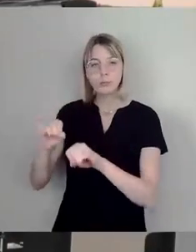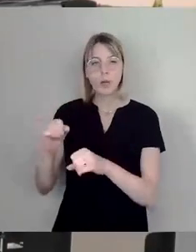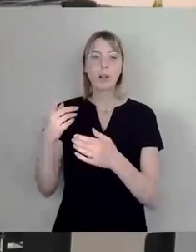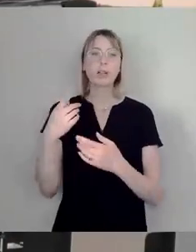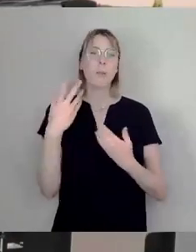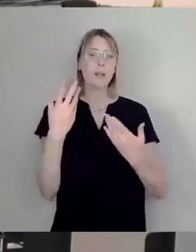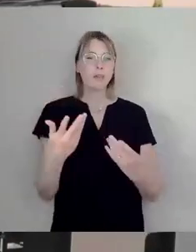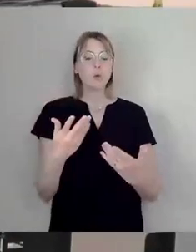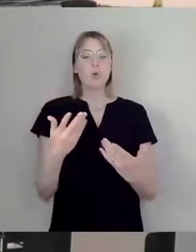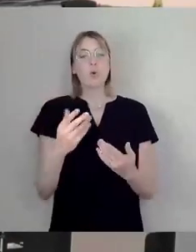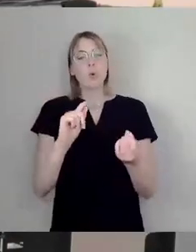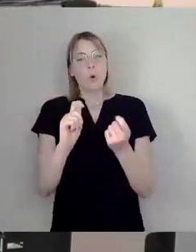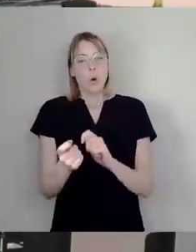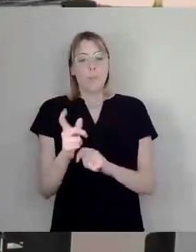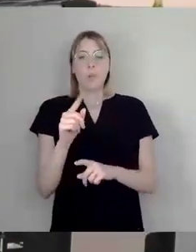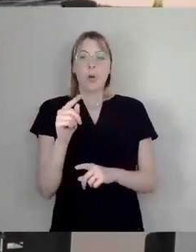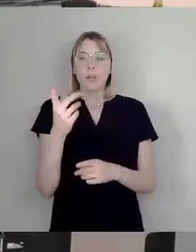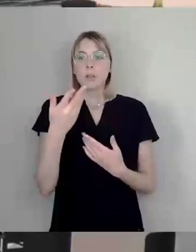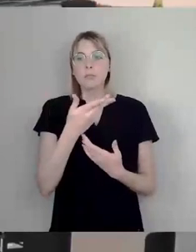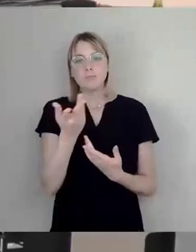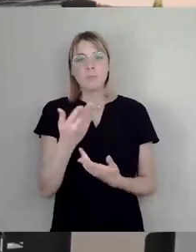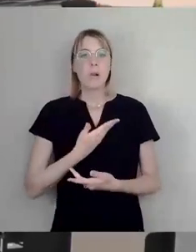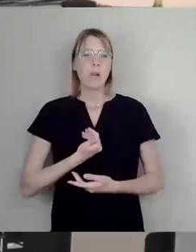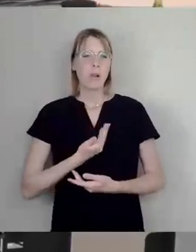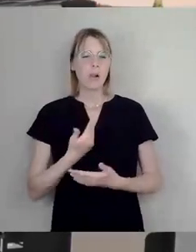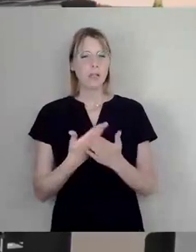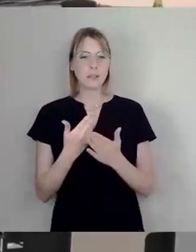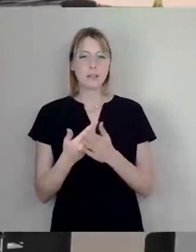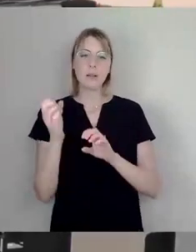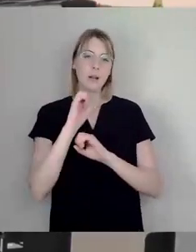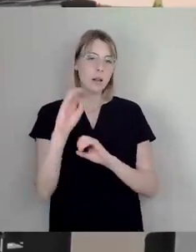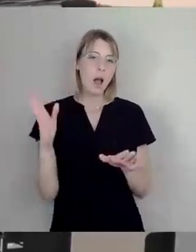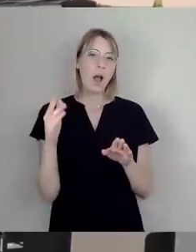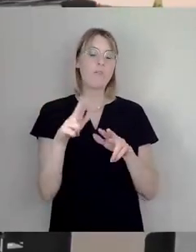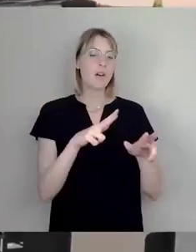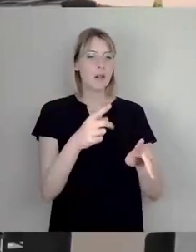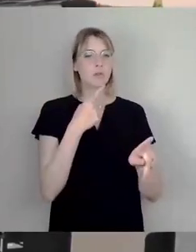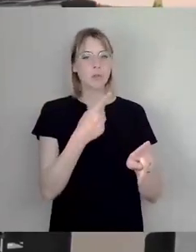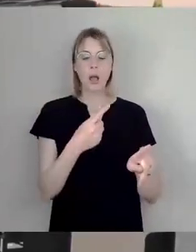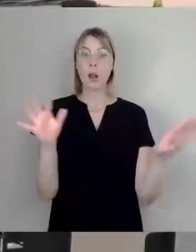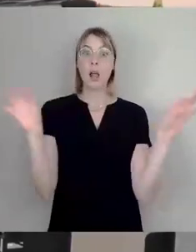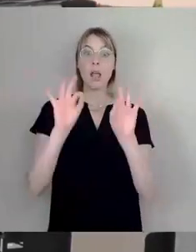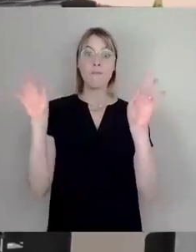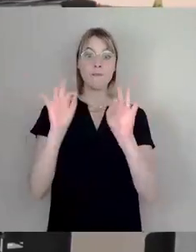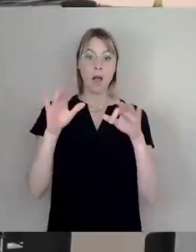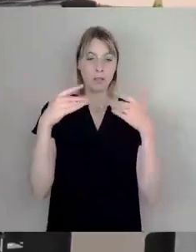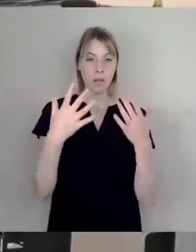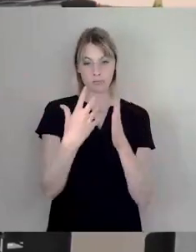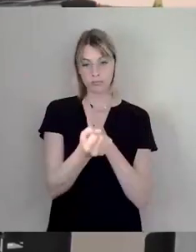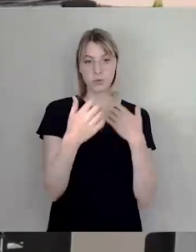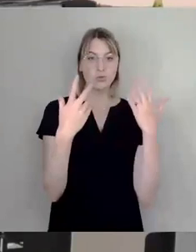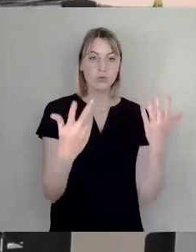eben völlig natürlich von der Verwaltung als große Gefahr begriffen, weil irgendwas anders ist als sonst